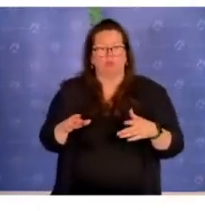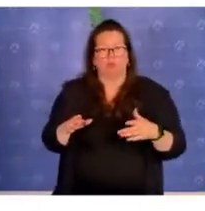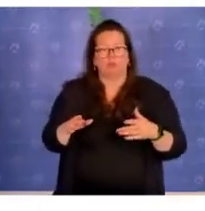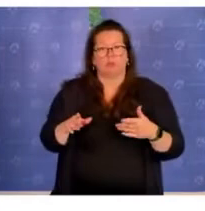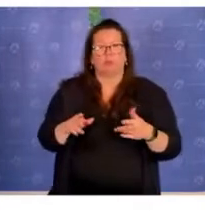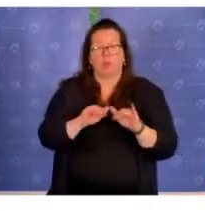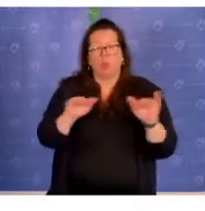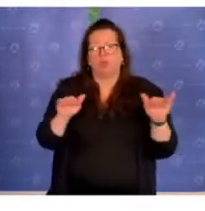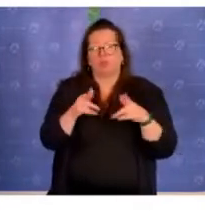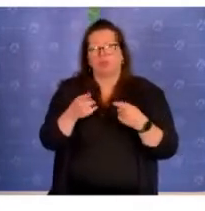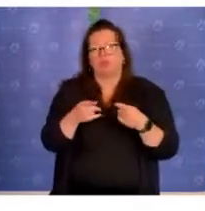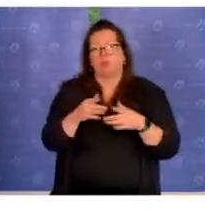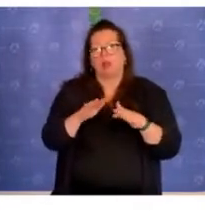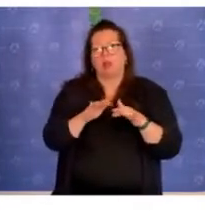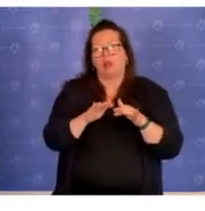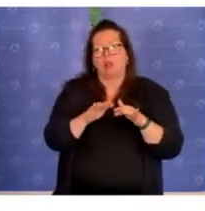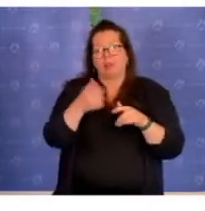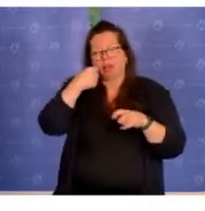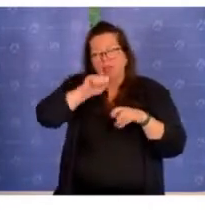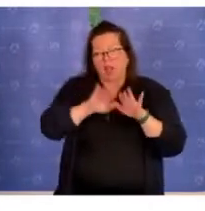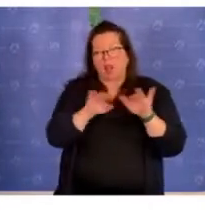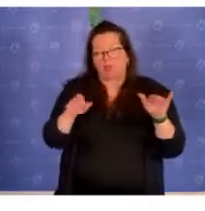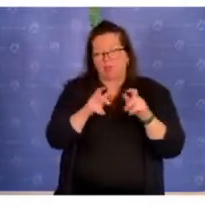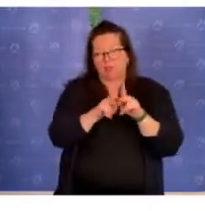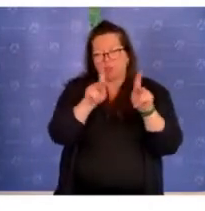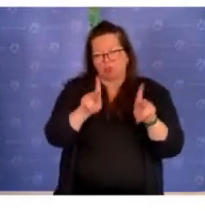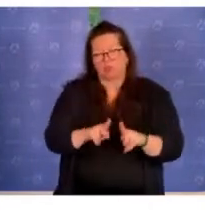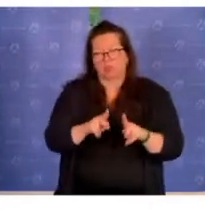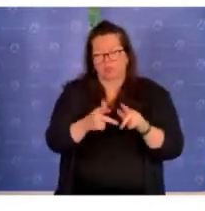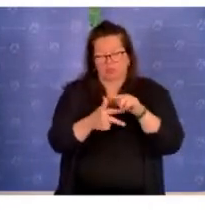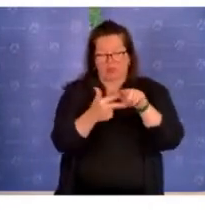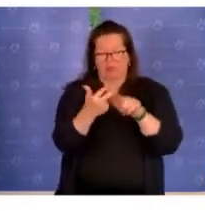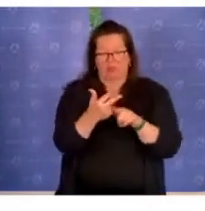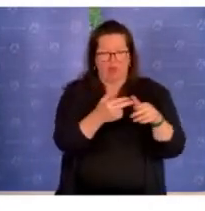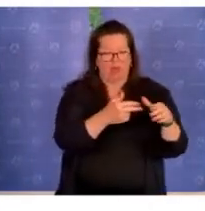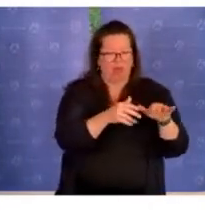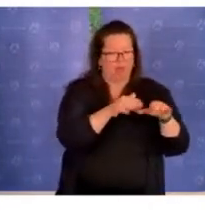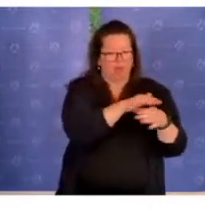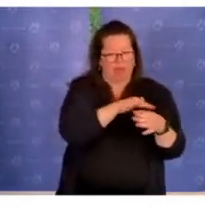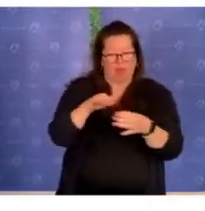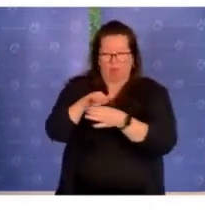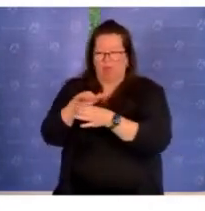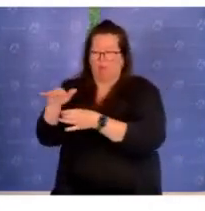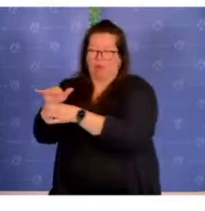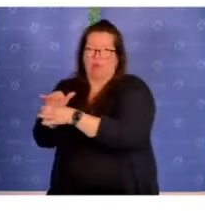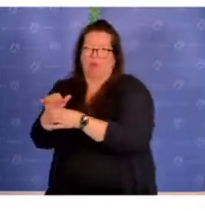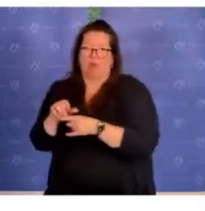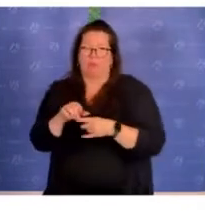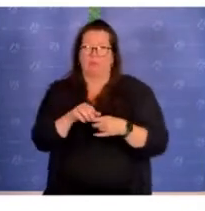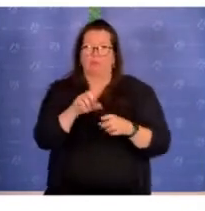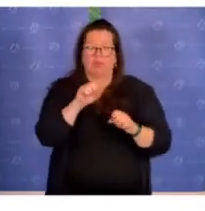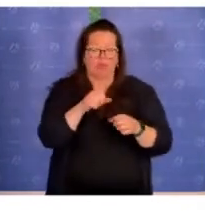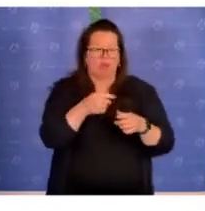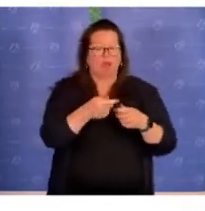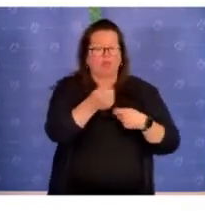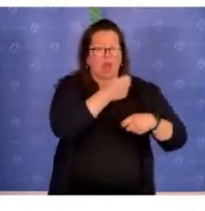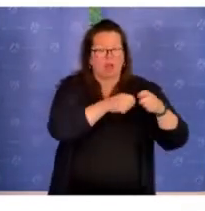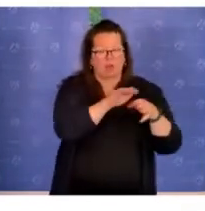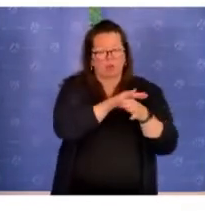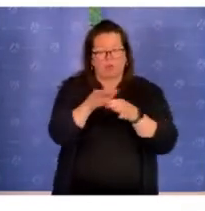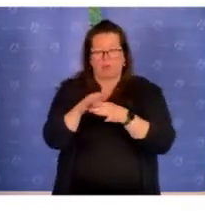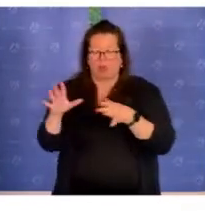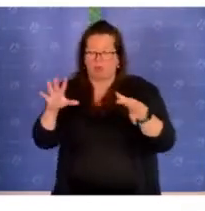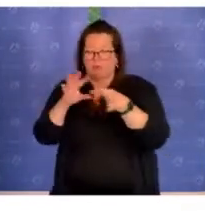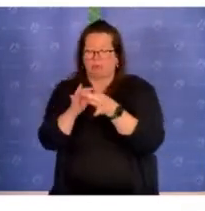Grundprinzipien des Berliner Landeskonzepts bestehen eigentlich aus drei Säulen. Das können Sie ein Stück weit auch schon an den Handlungsfeldern erkennen, nämlich der